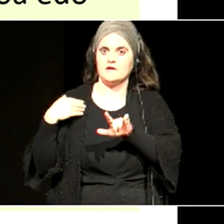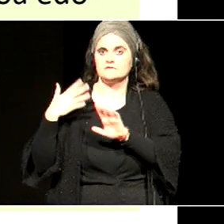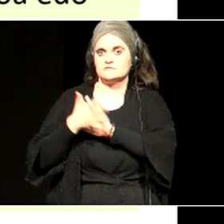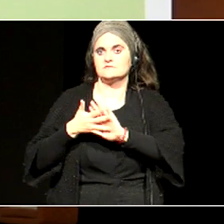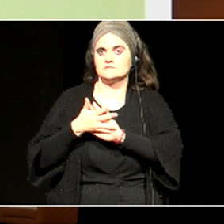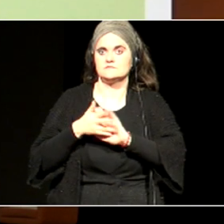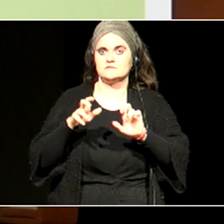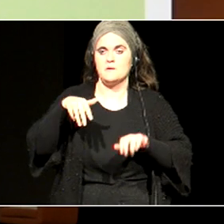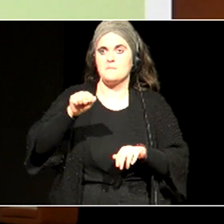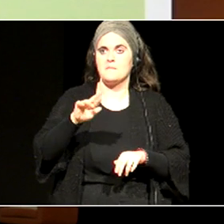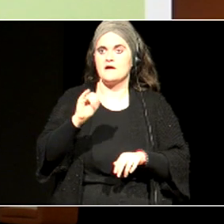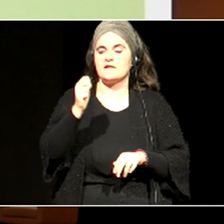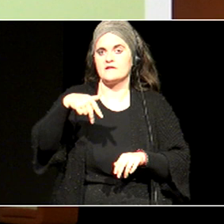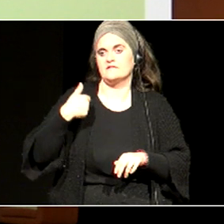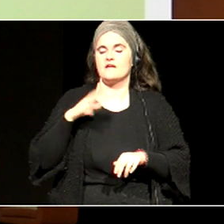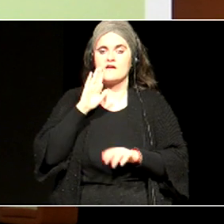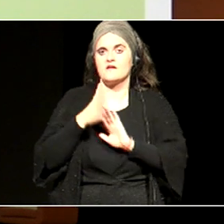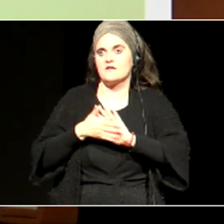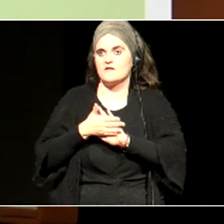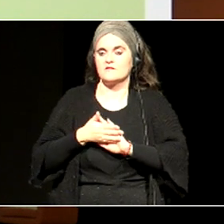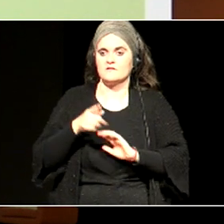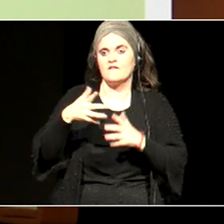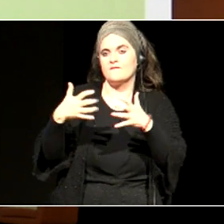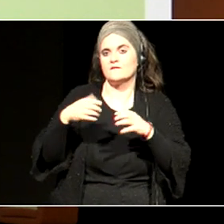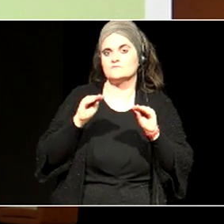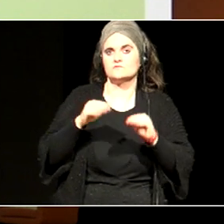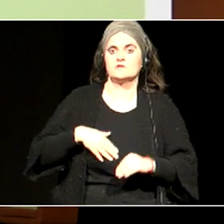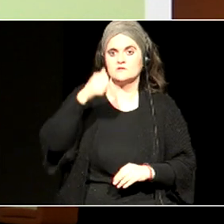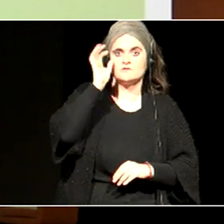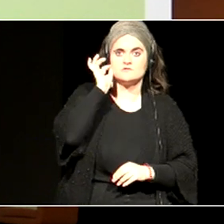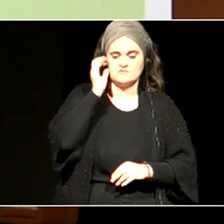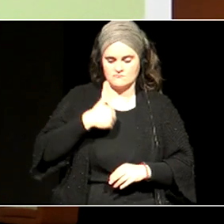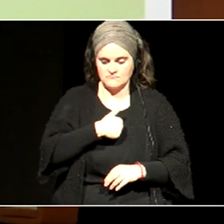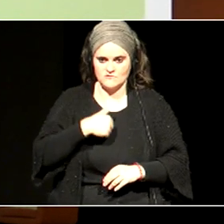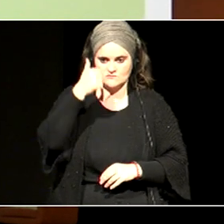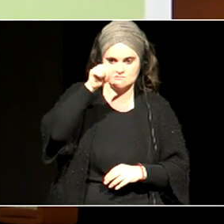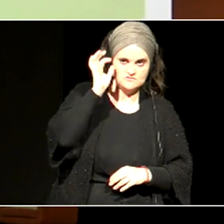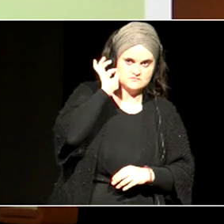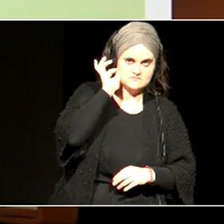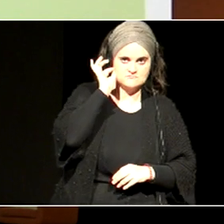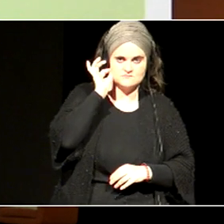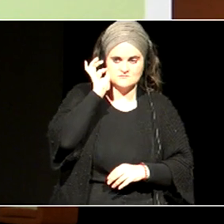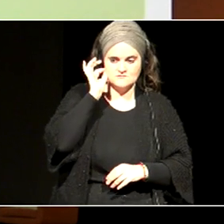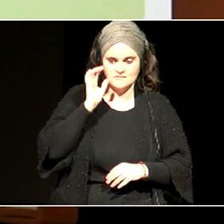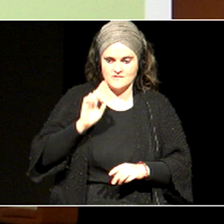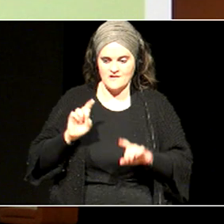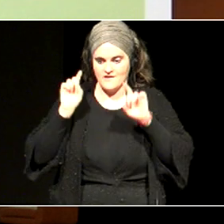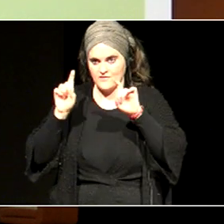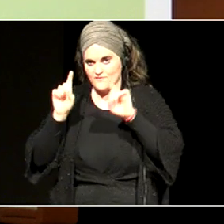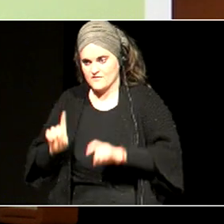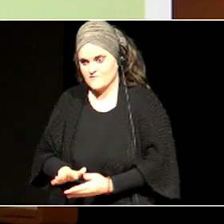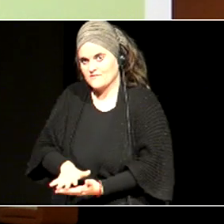berezita bat, ez? Neskamutillak, genero femeninoa edo maskulinoa, alde batera utxita, estendituena da,